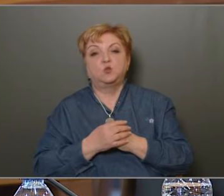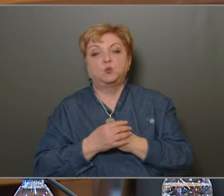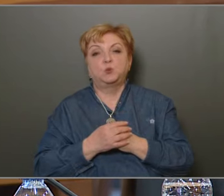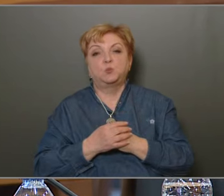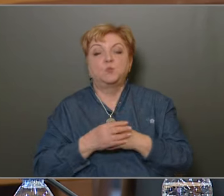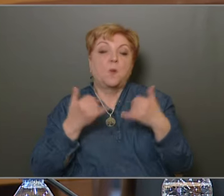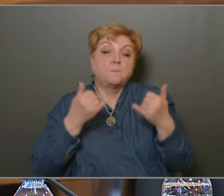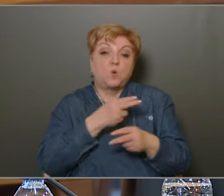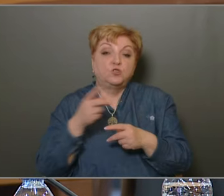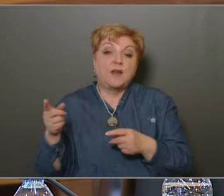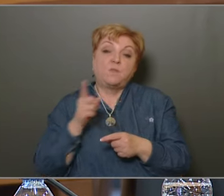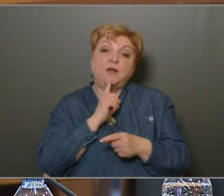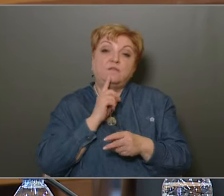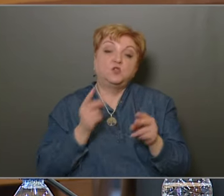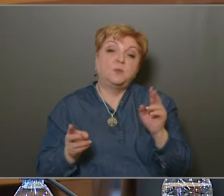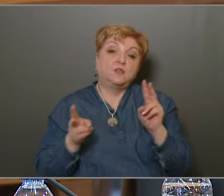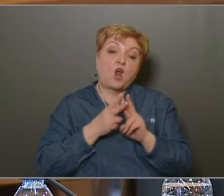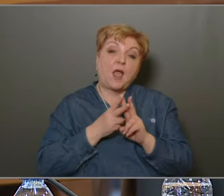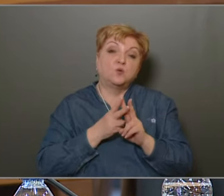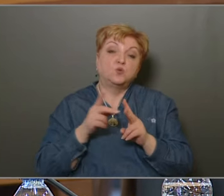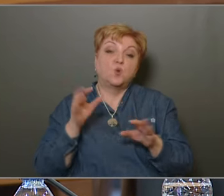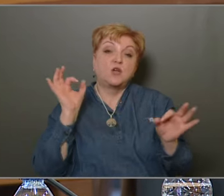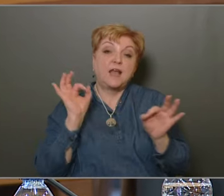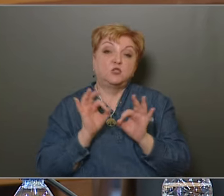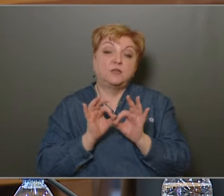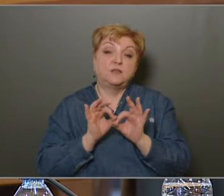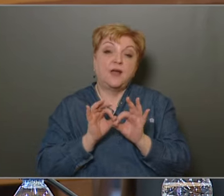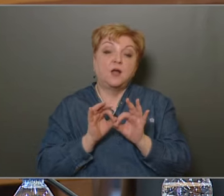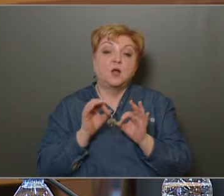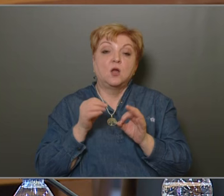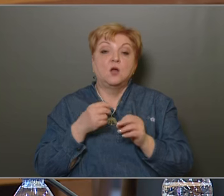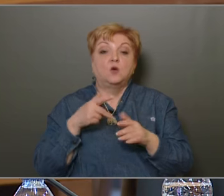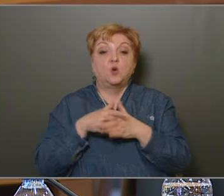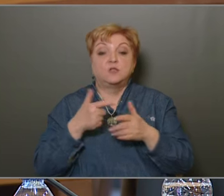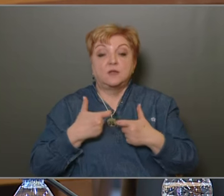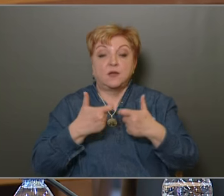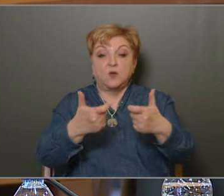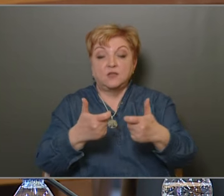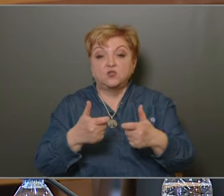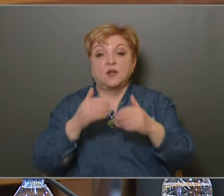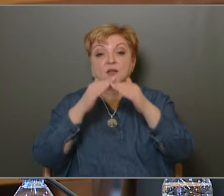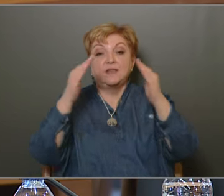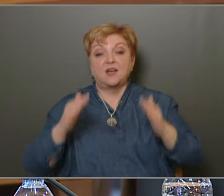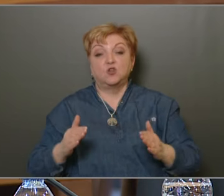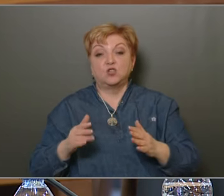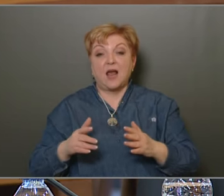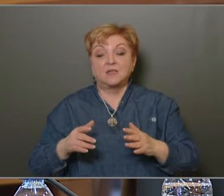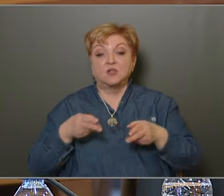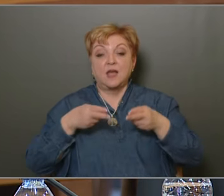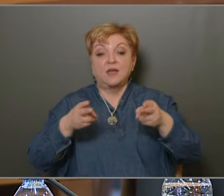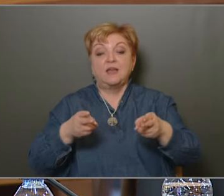Mostanában kevésbé találkozhatunk olyan esettel, hogy közterületes a társasházat a